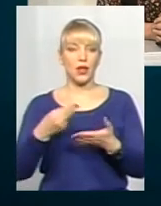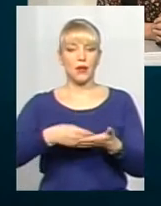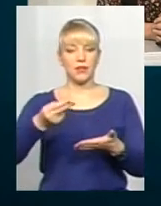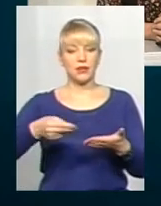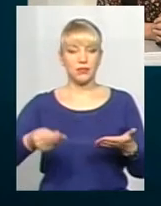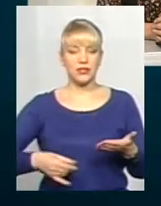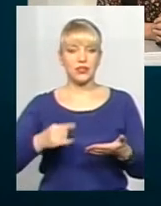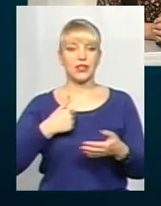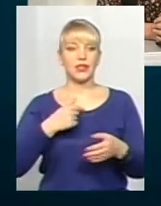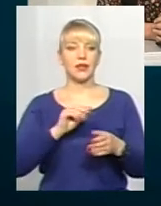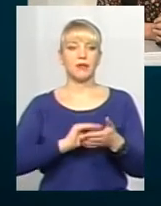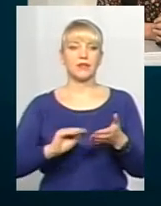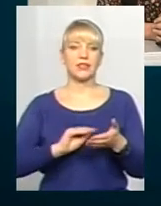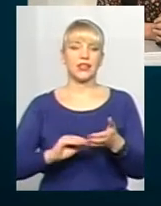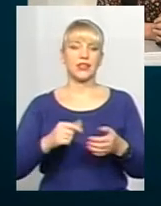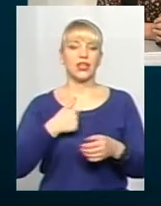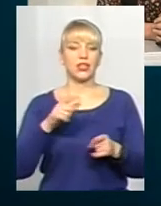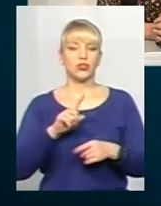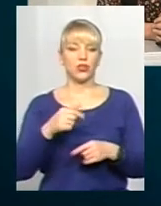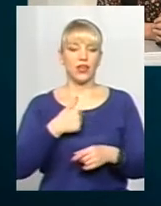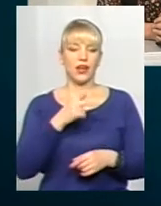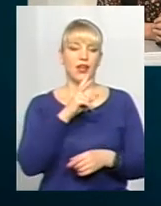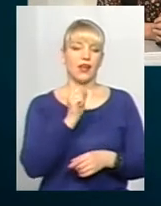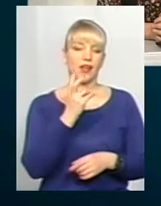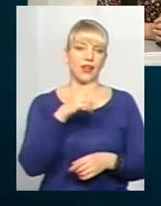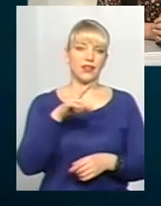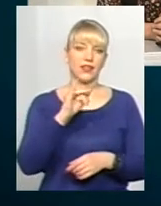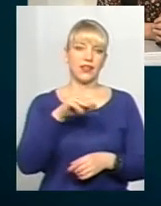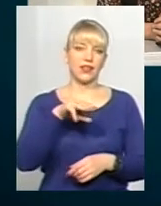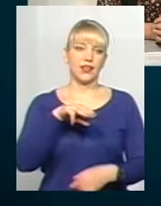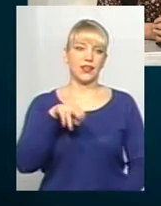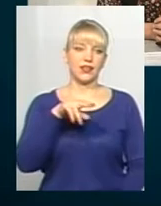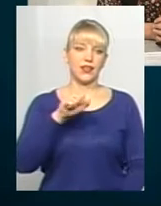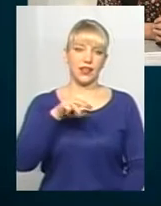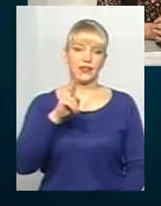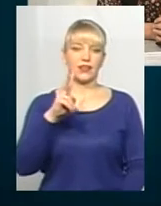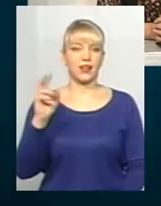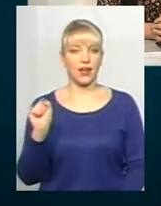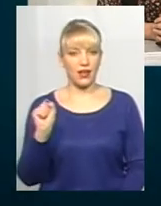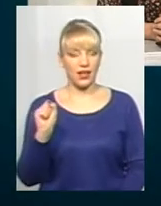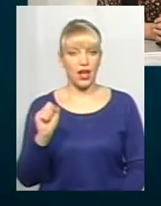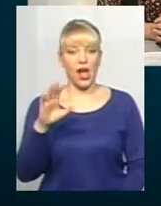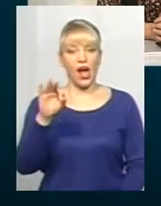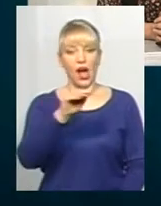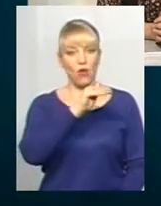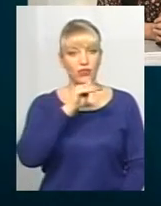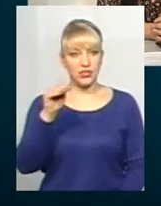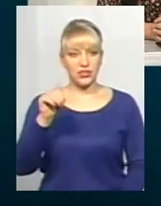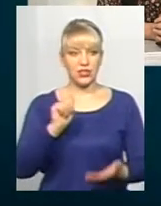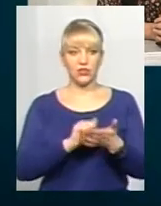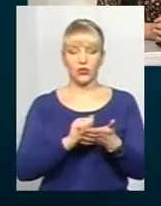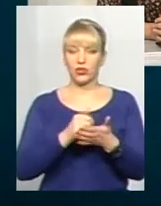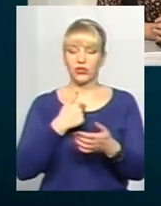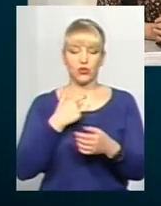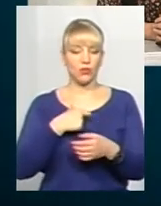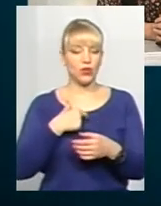говорити, що я кандидатка фіксовських рухів. А, наприклад, в офіційних документах я цього собі дозволити не можу,